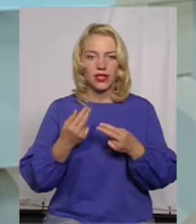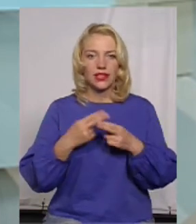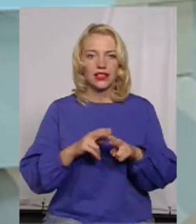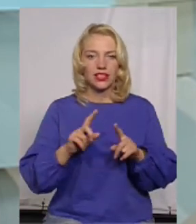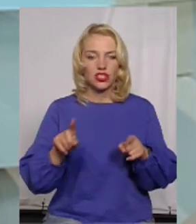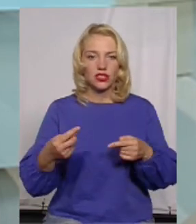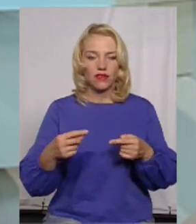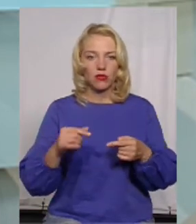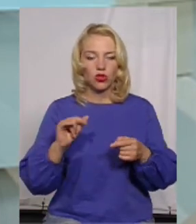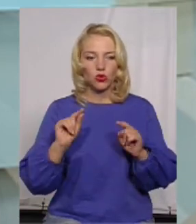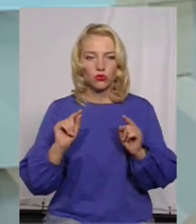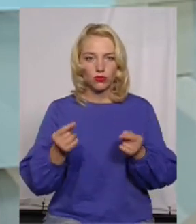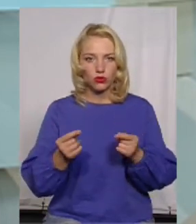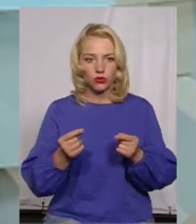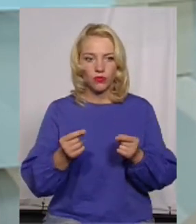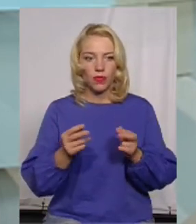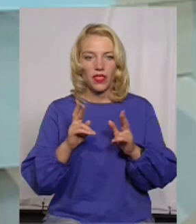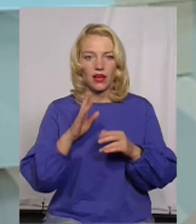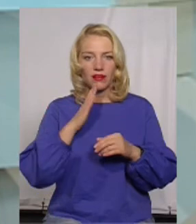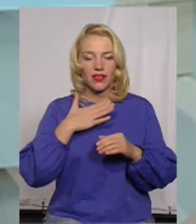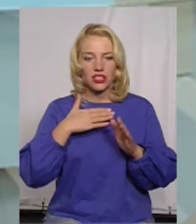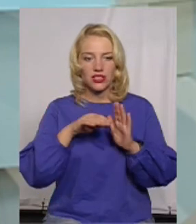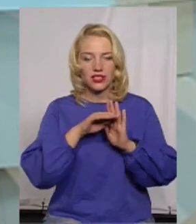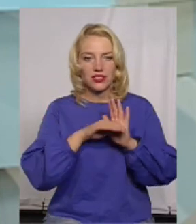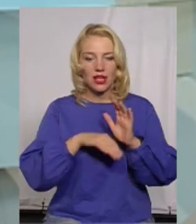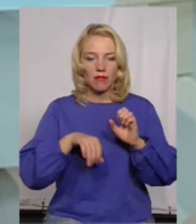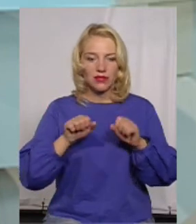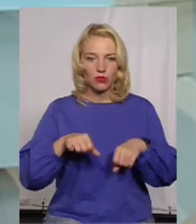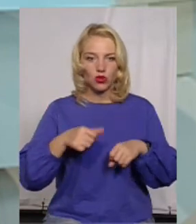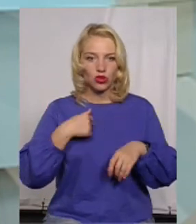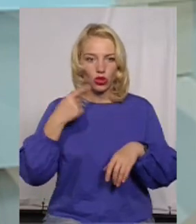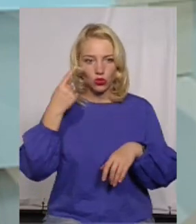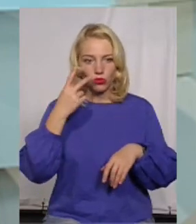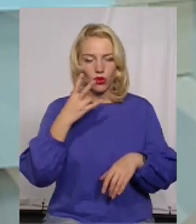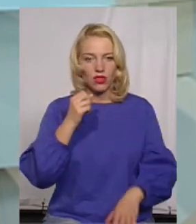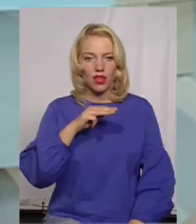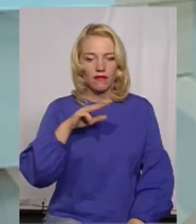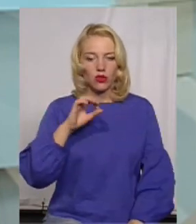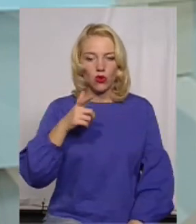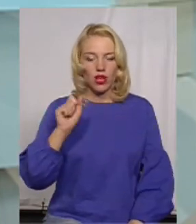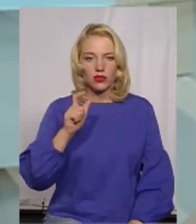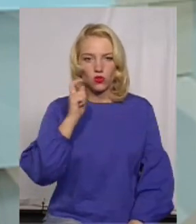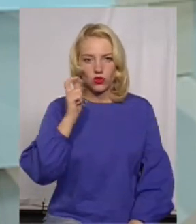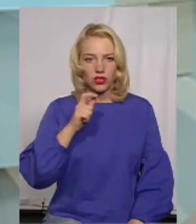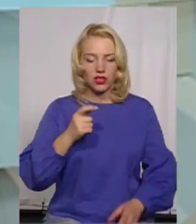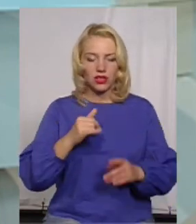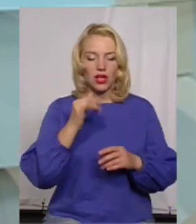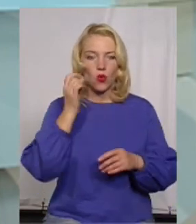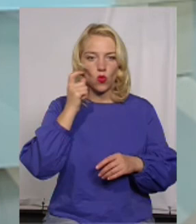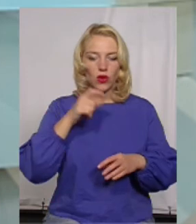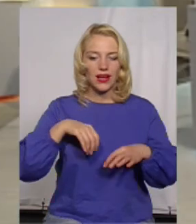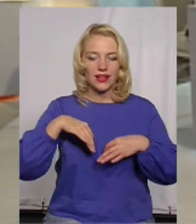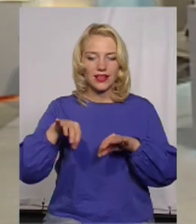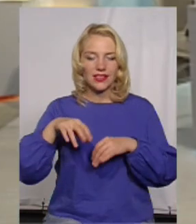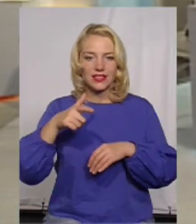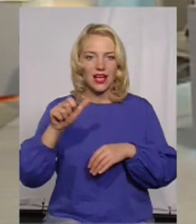технічні вимоги. Тому, яким чином наша система зможе, ну, я думаю, НАК «Нафтогаза» над цим і «Укртрансгаз» дуже